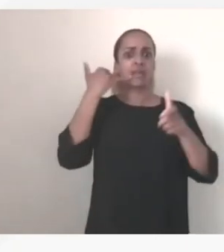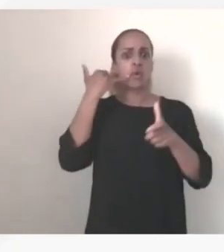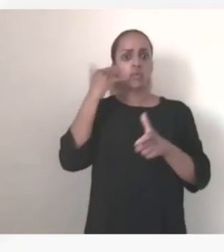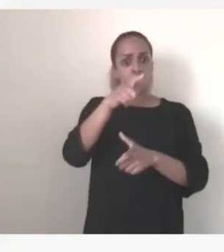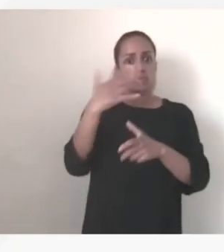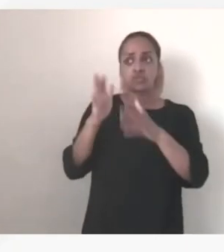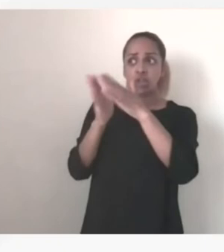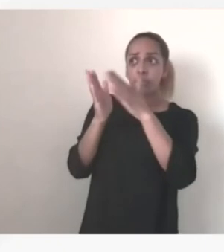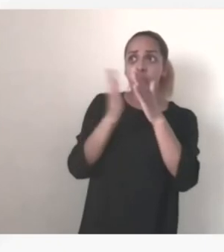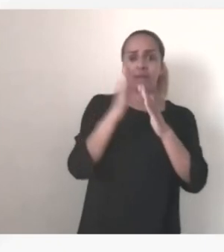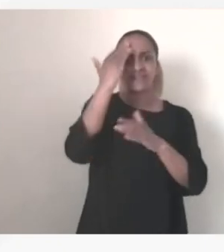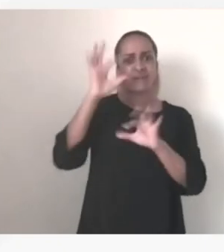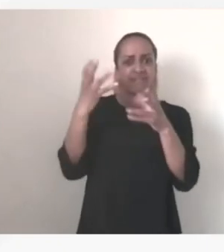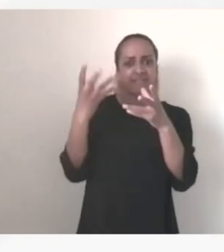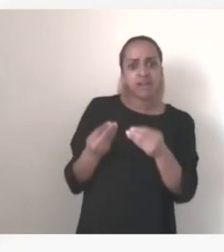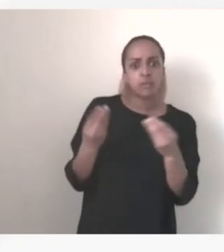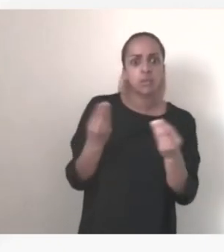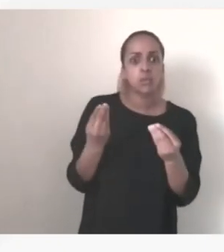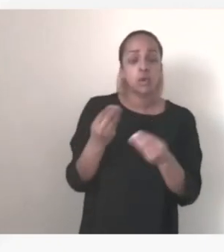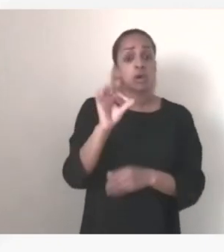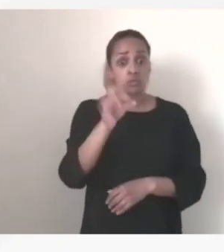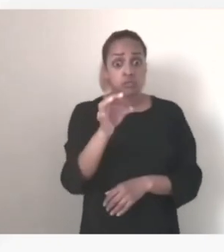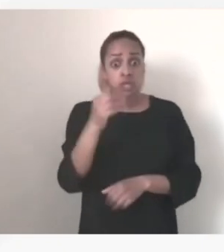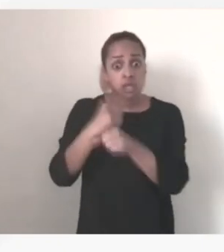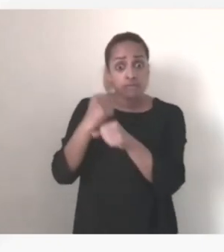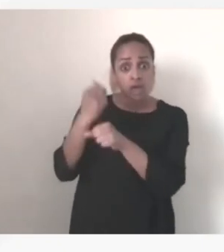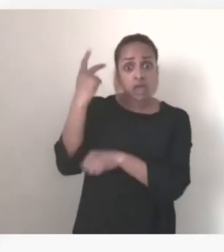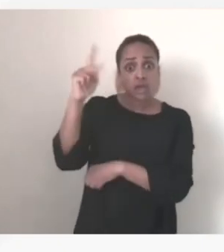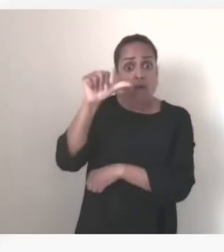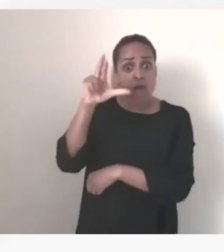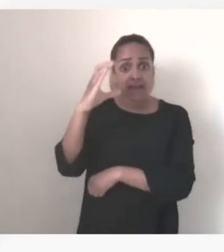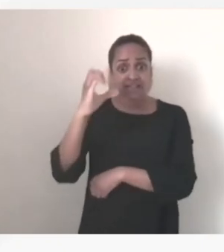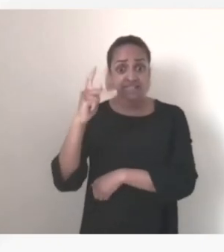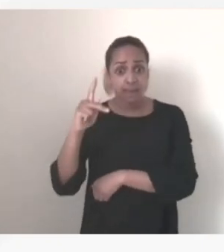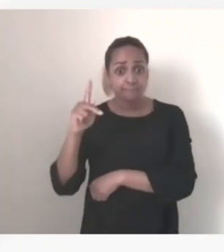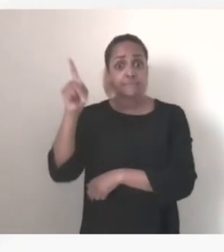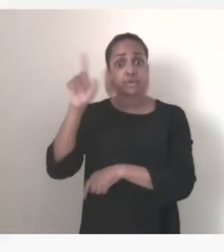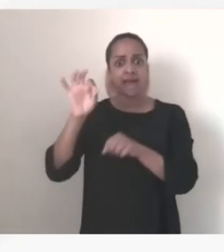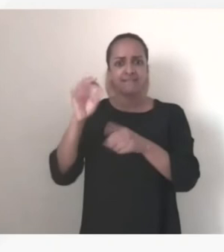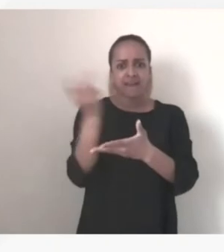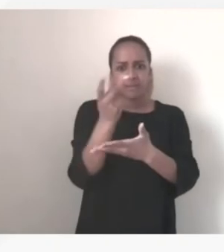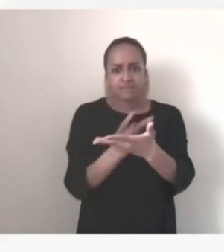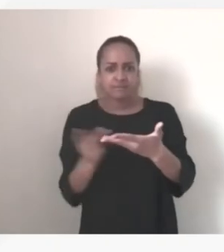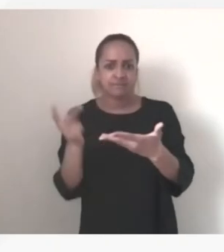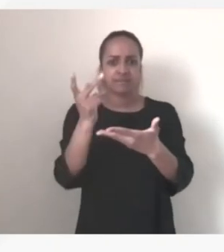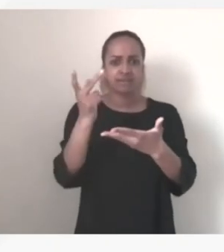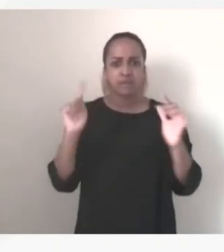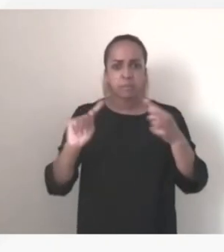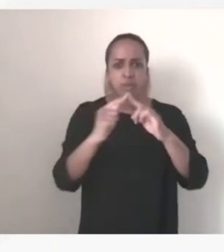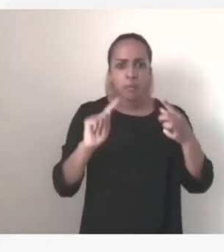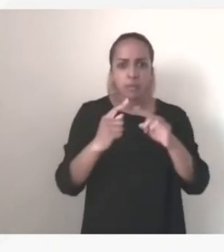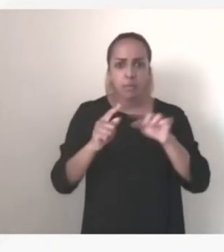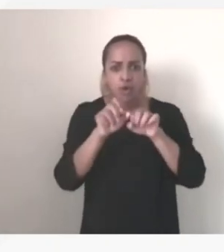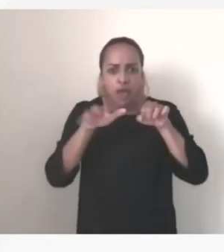oui c'est dans le travail de l'ARCEP de faire la cartographie des réseaux et d'avoir dans l'objet